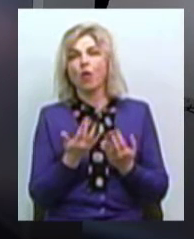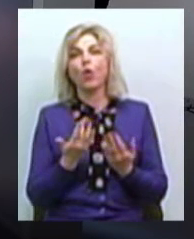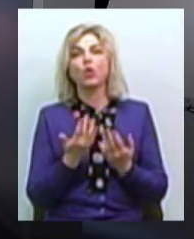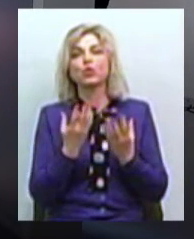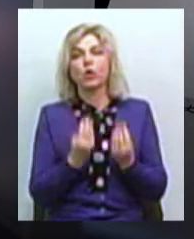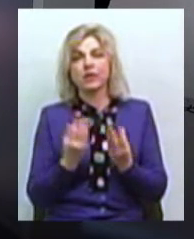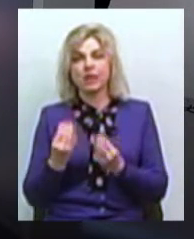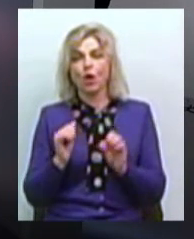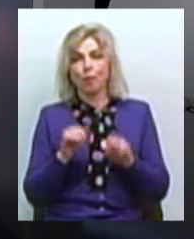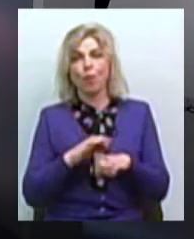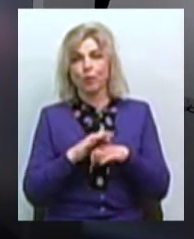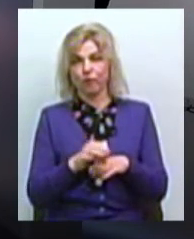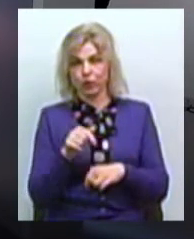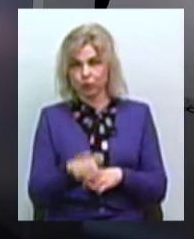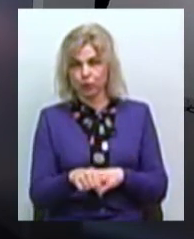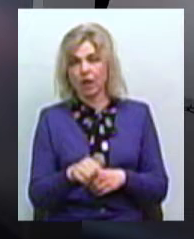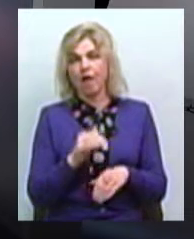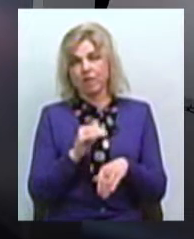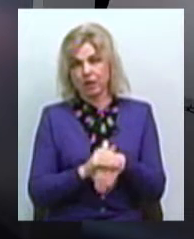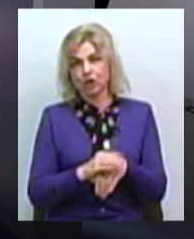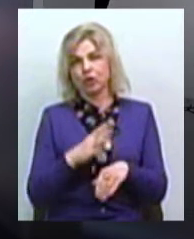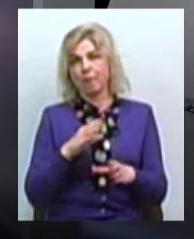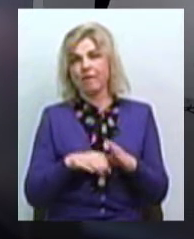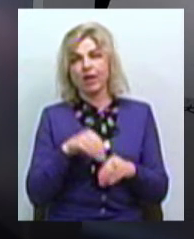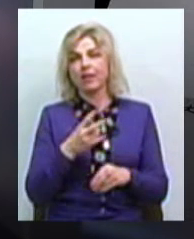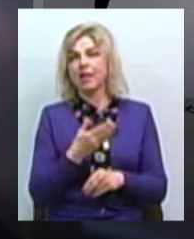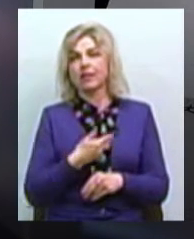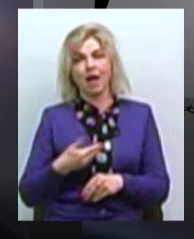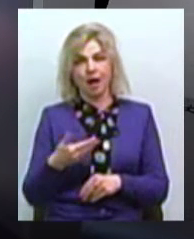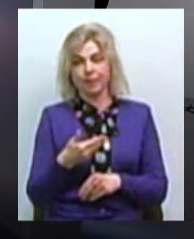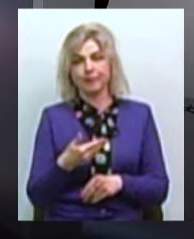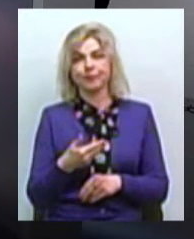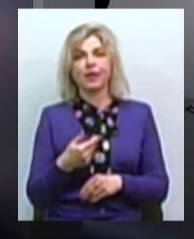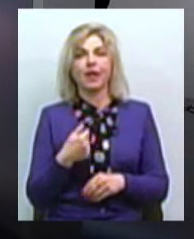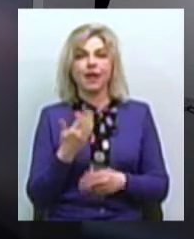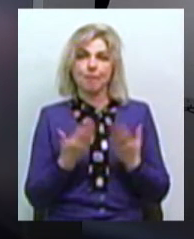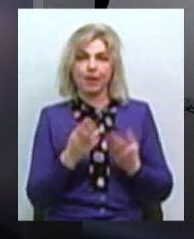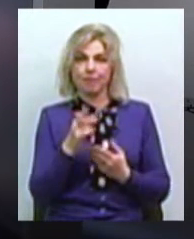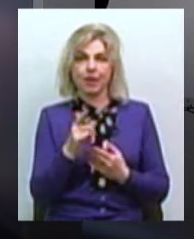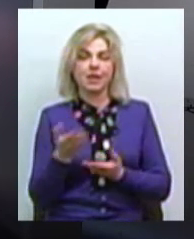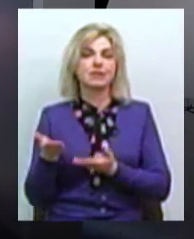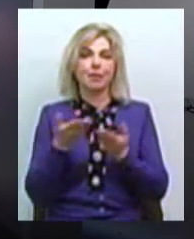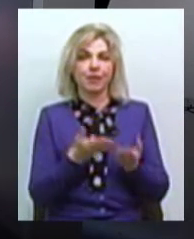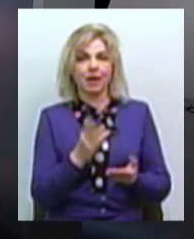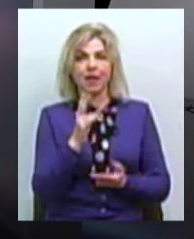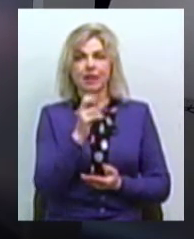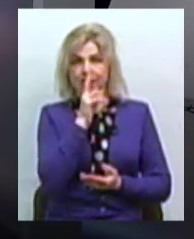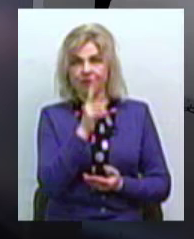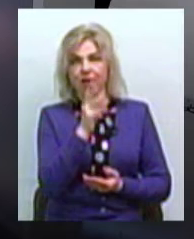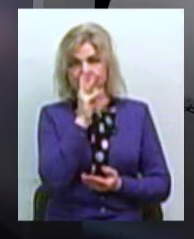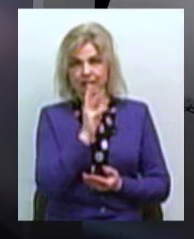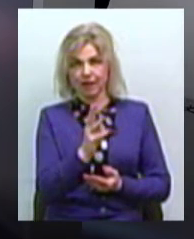днів вони можуть тут пробути. Фактично, це було обрано не нами цю цифру, якби не могли, я думаю, ми б їх запросили і на два, і на три місяці.